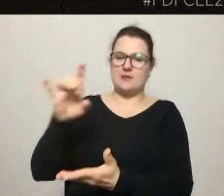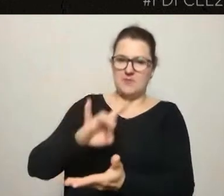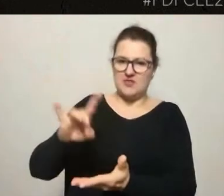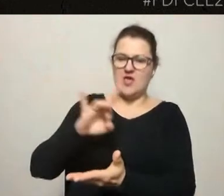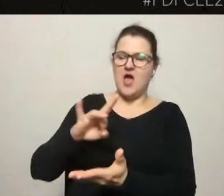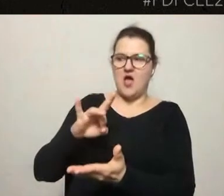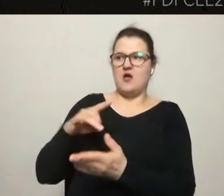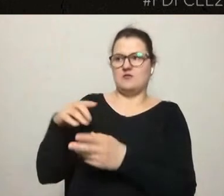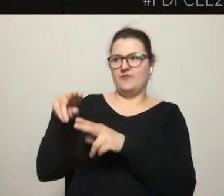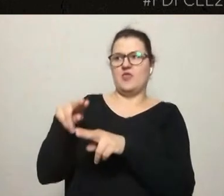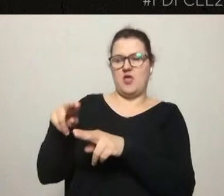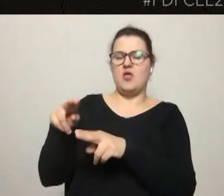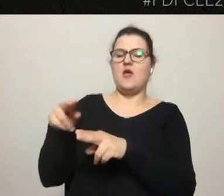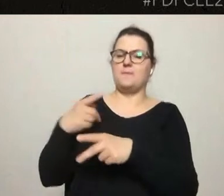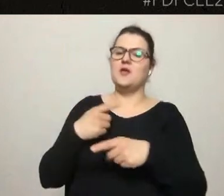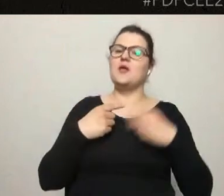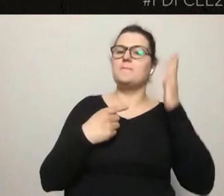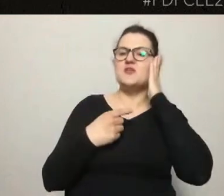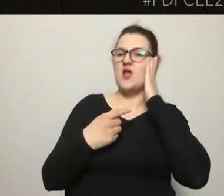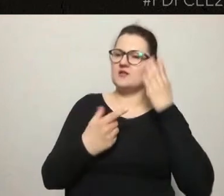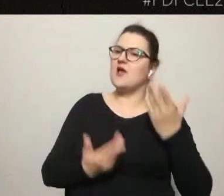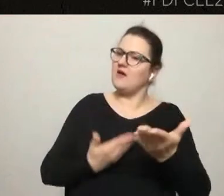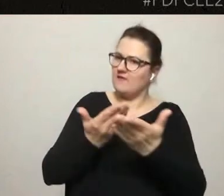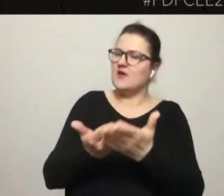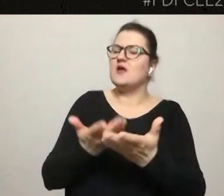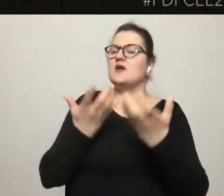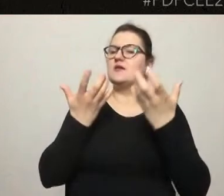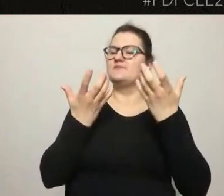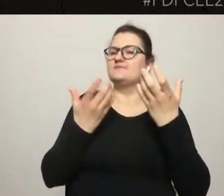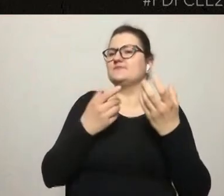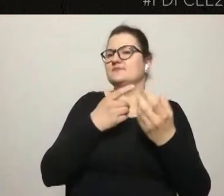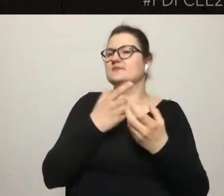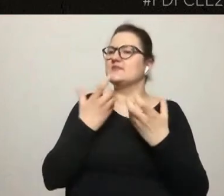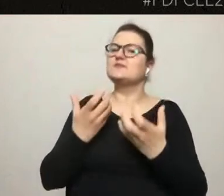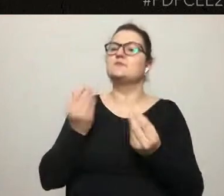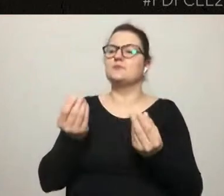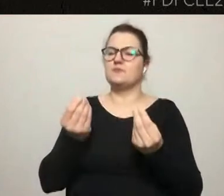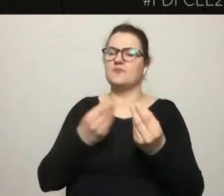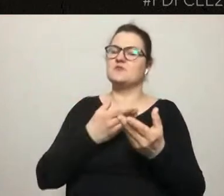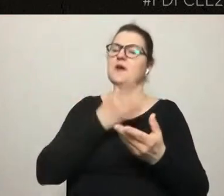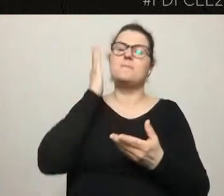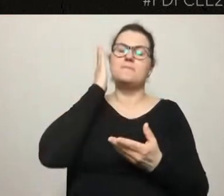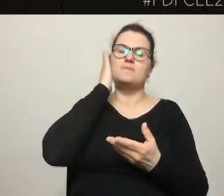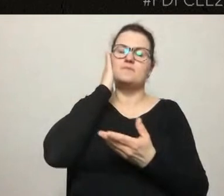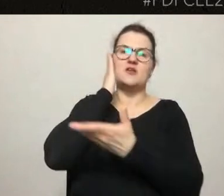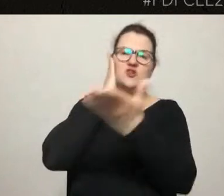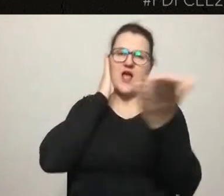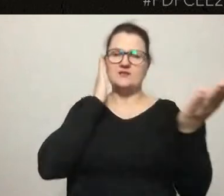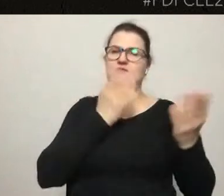to, żeby mieszkańcy, którzy składają różnego rodzaju wnioski do budżetu obywatelskiego, skoordynowali swoje działania. Czyli żeby to była